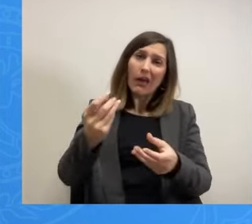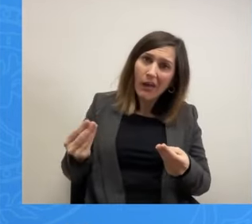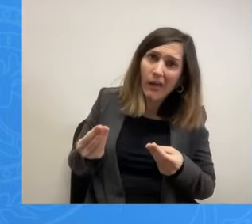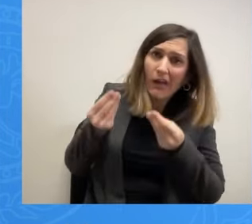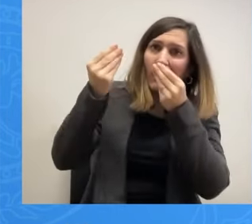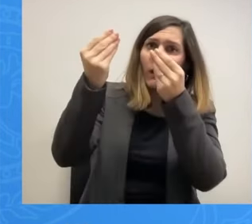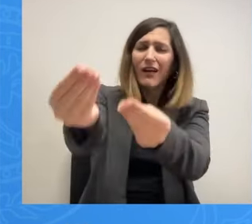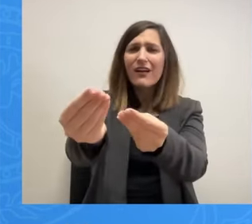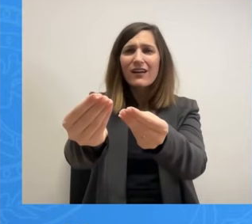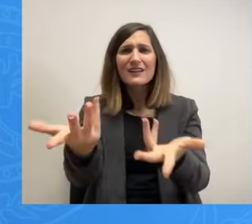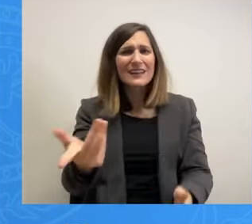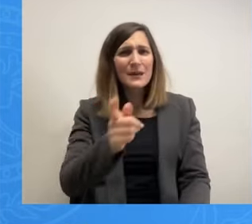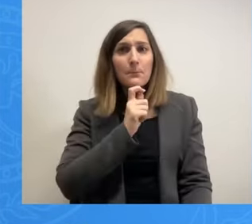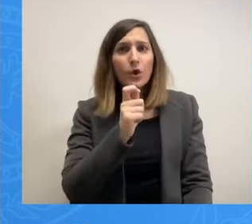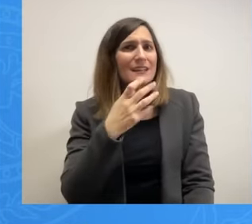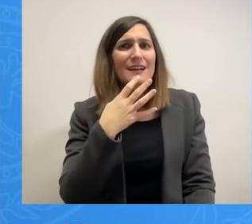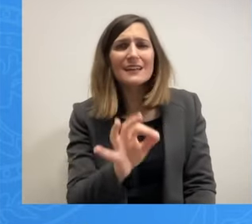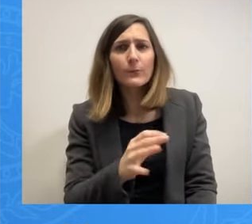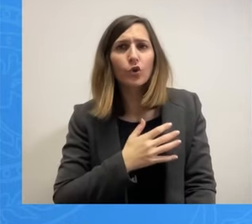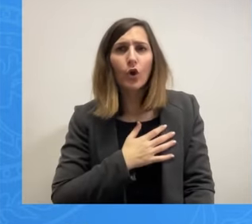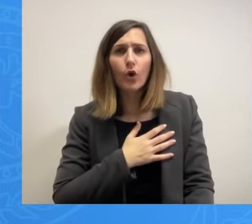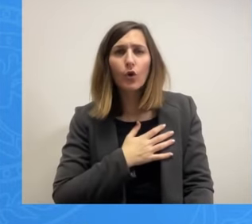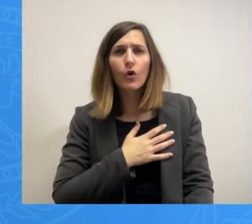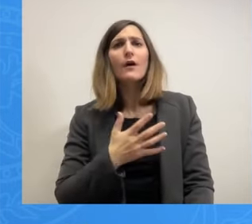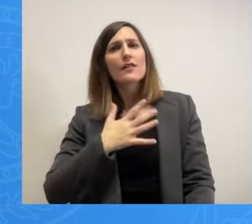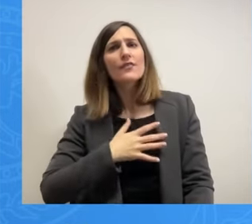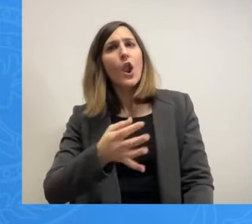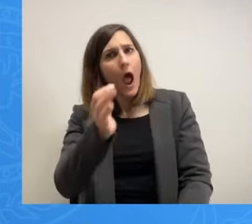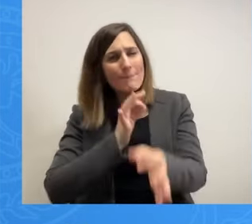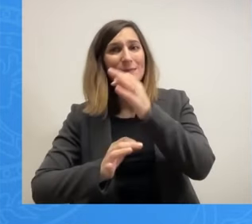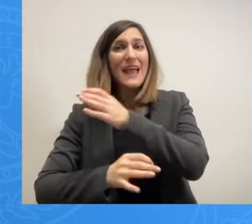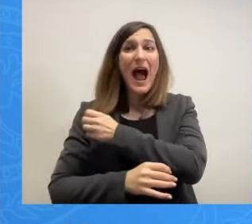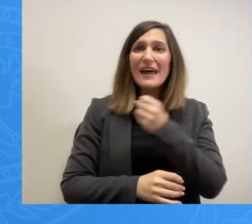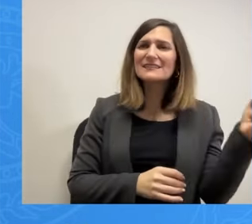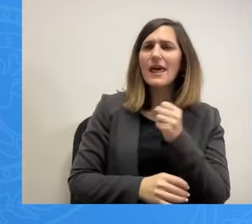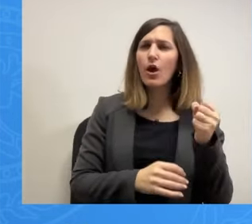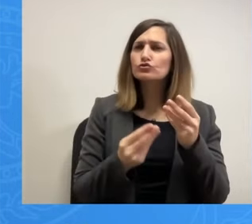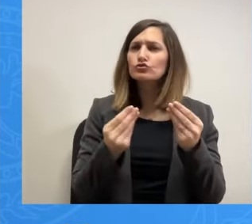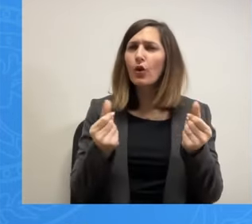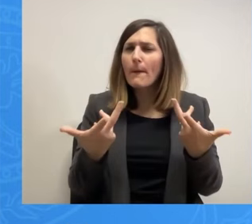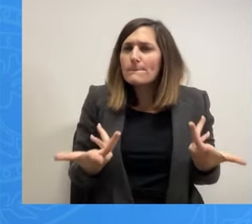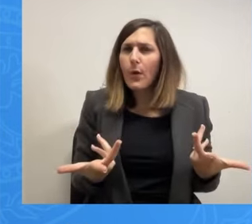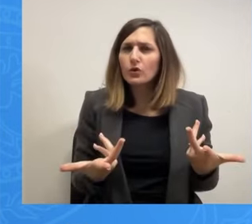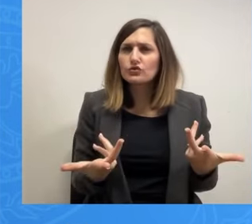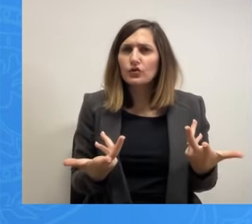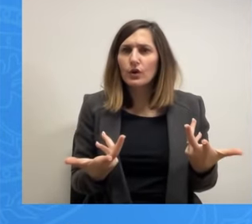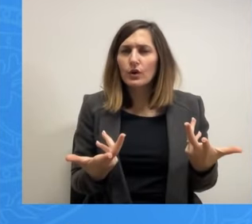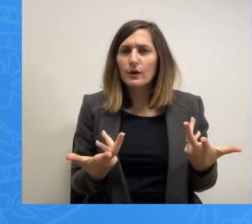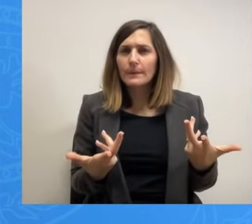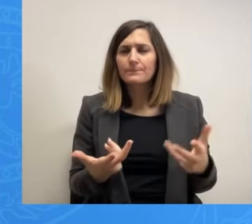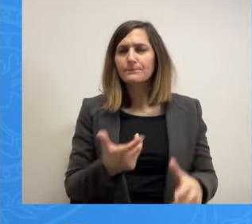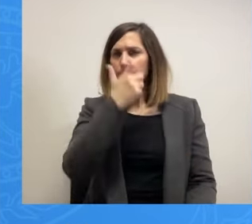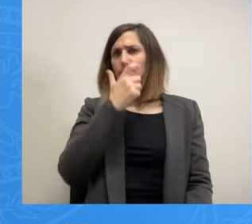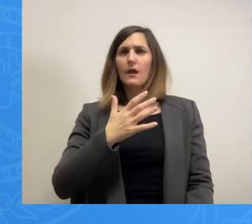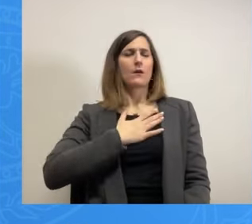πείτε πολιτικά, αριστερά και ριζοσπαστικά πώς εξηγείτε αυτό. Επίσης να μας πείτε, γιατί εγώ από την